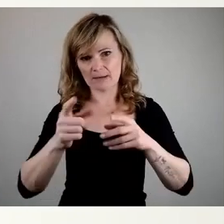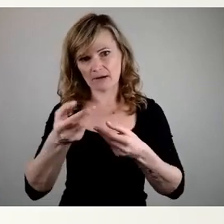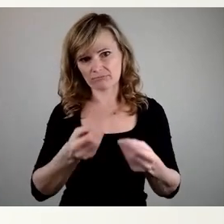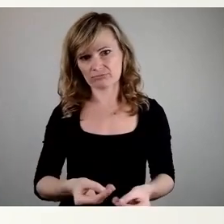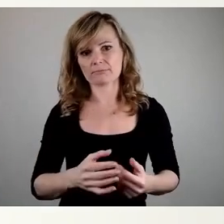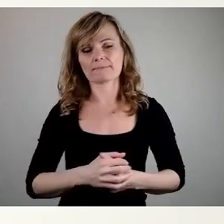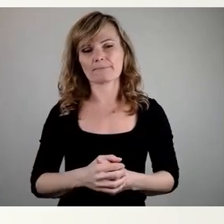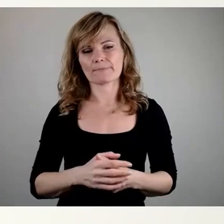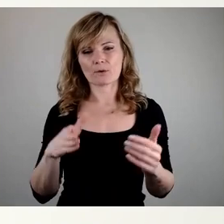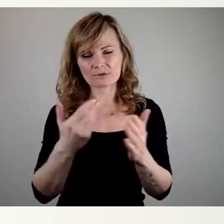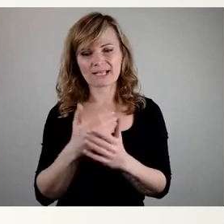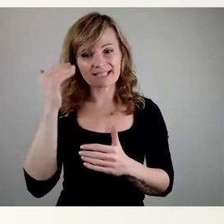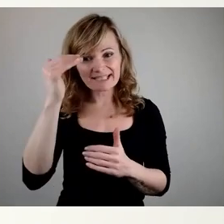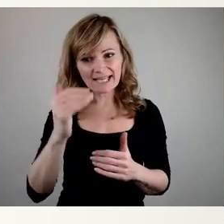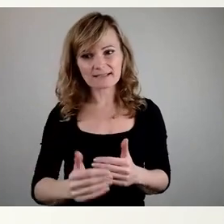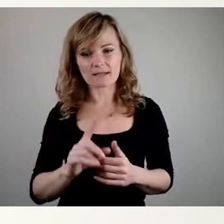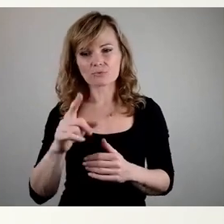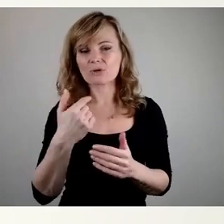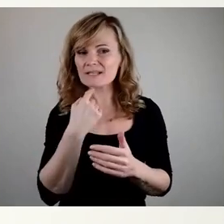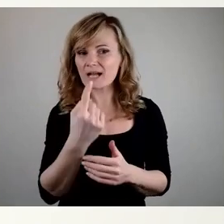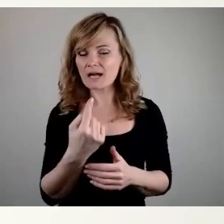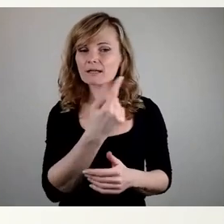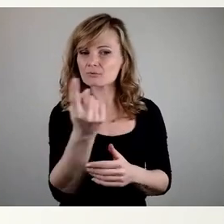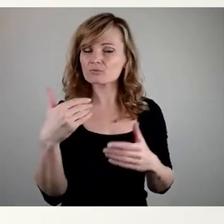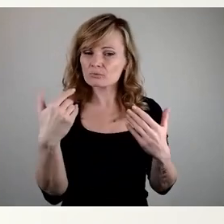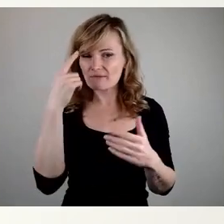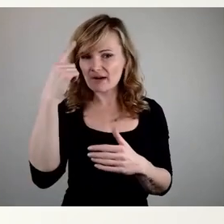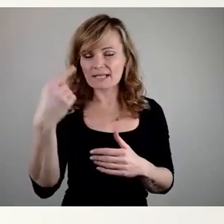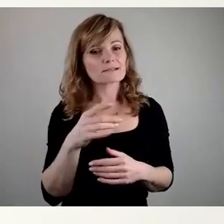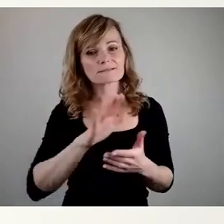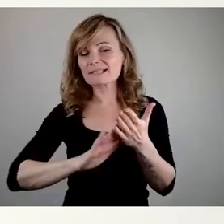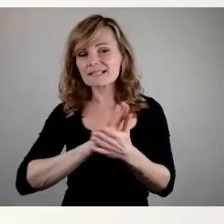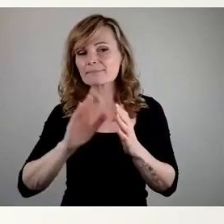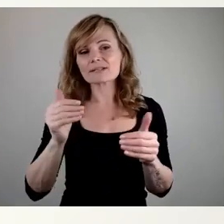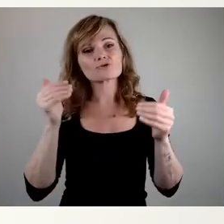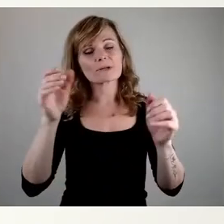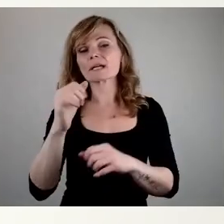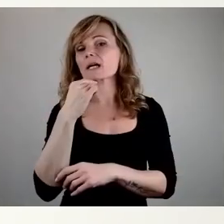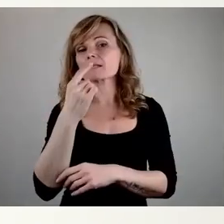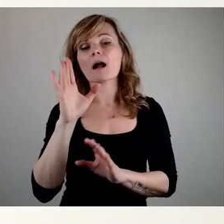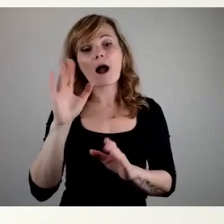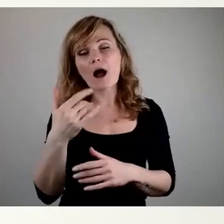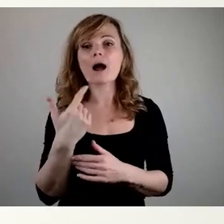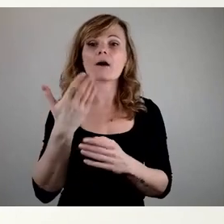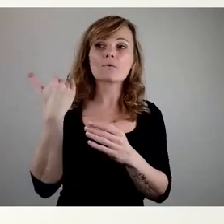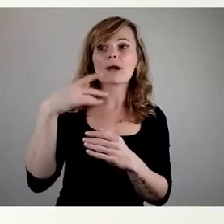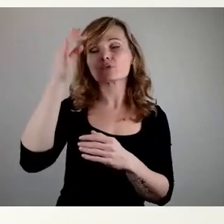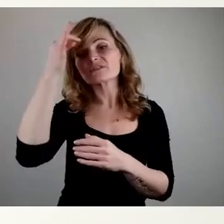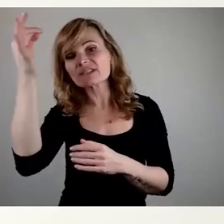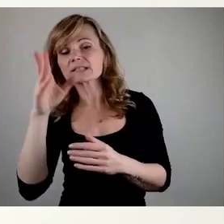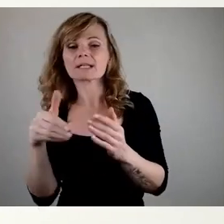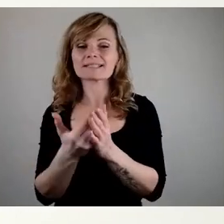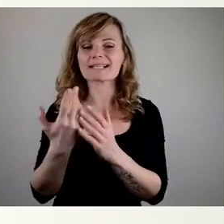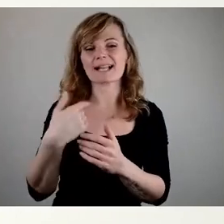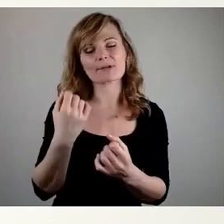Und das soll jeder, ich will es nur sagen, damit es auch gesagt wurde, niemand kann dann hinterher meinen, das hätten wir mal vorher wissen müssen. Und deswegen finde ich es ein bisschen